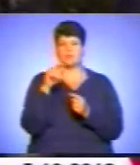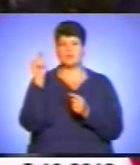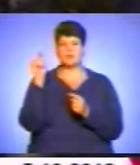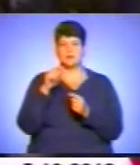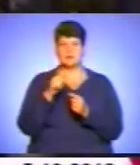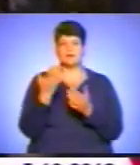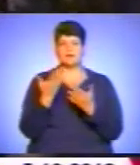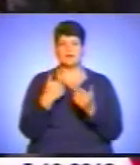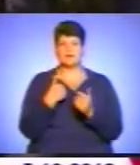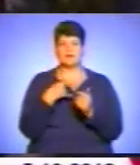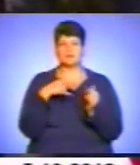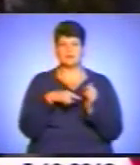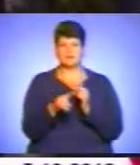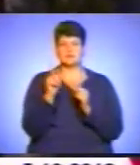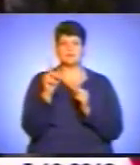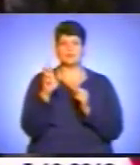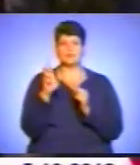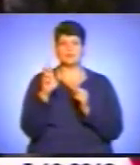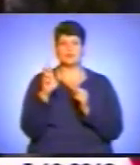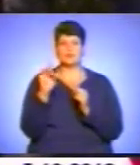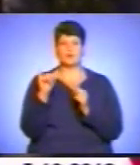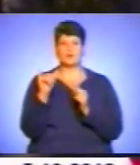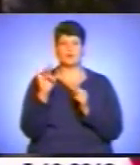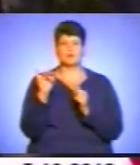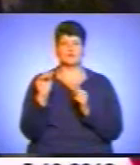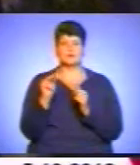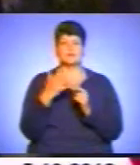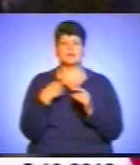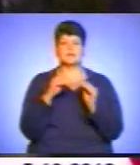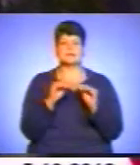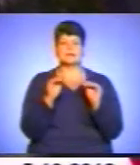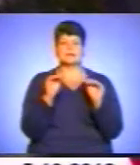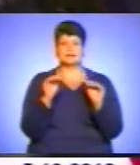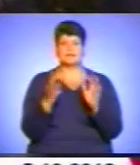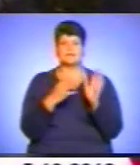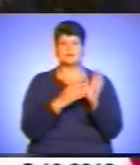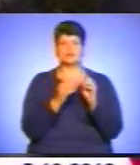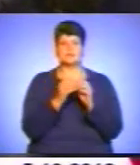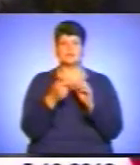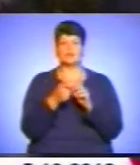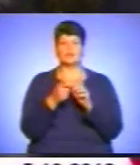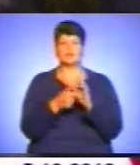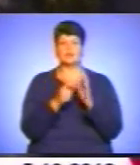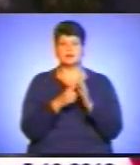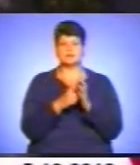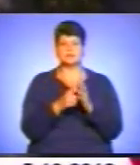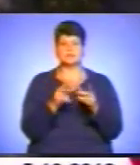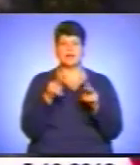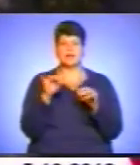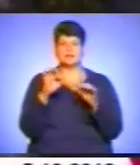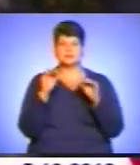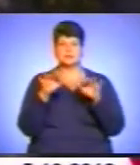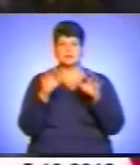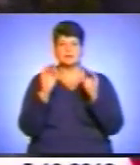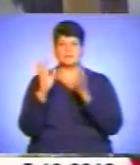де я народився на Збручем, пам'ятаю, в 9-10 класі ми садили лісок, а там сьогодні виріс такий гарний ліс.